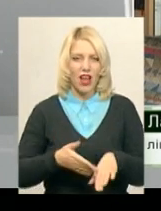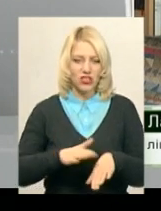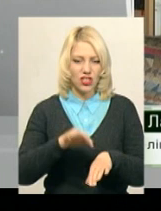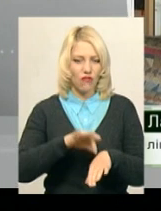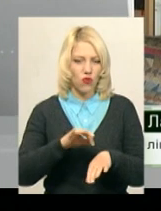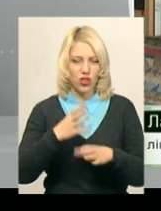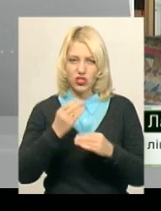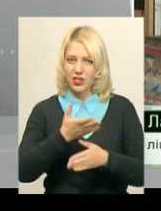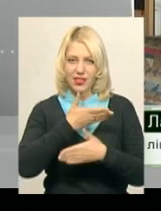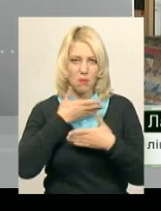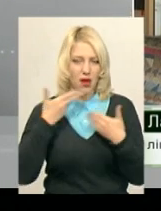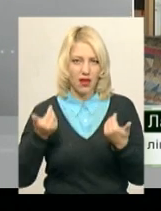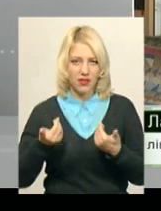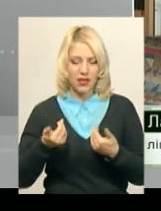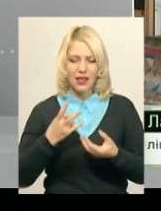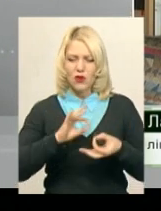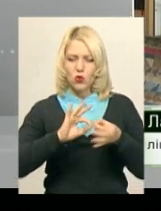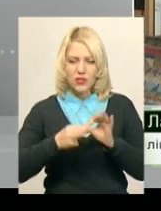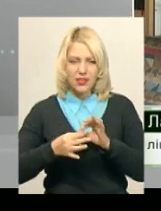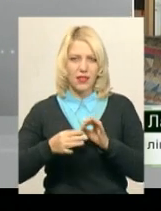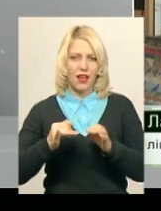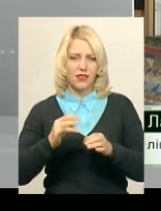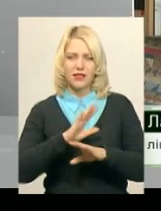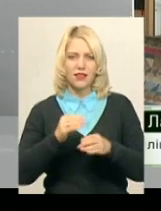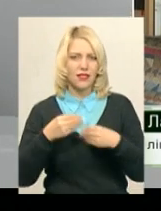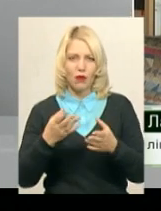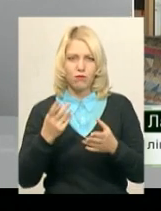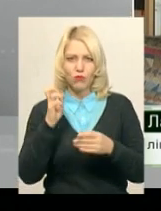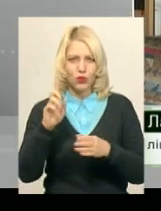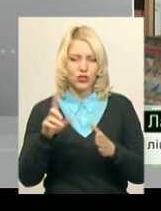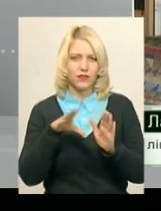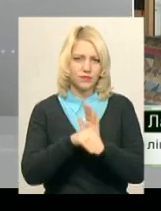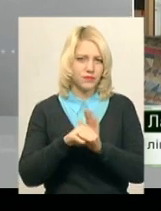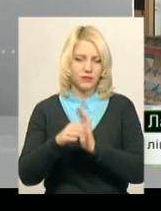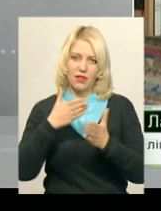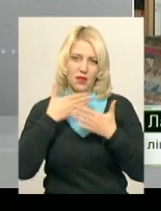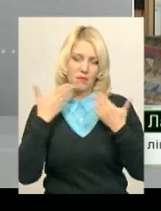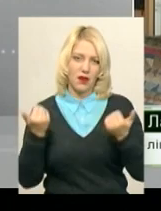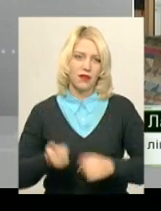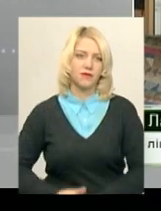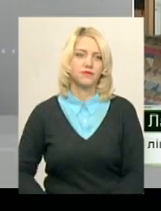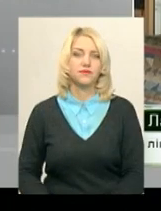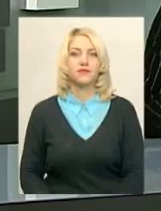немає. Ні ускладних, ні, не дай Боже, летальних ускладків також немає.